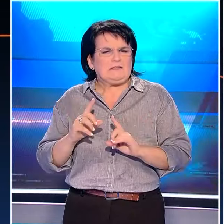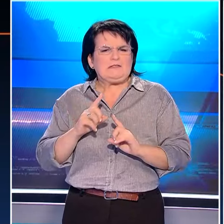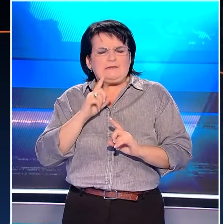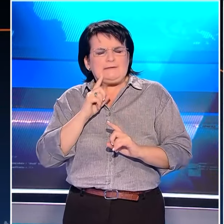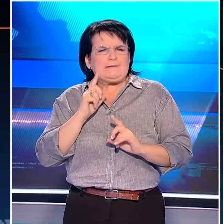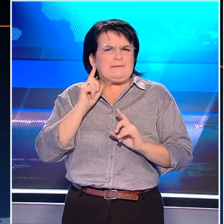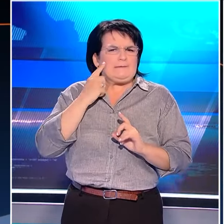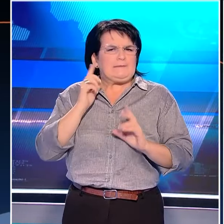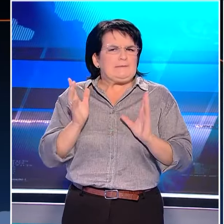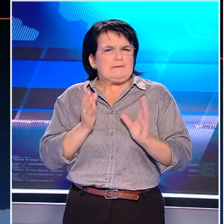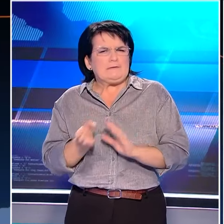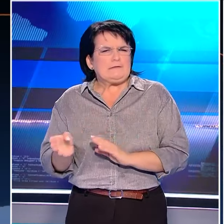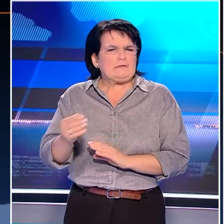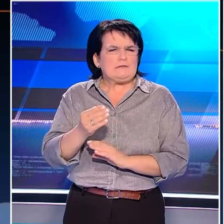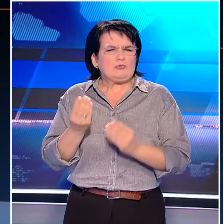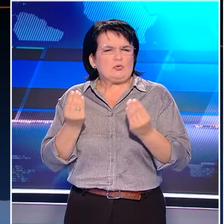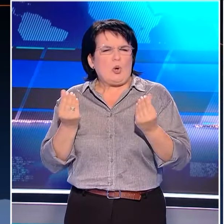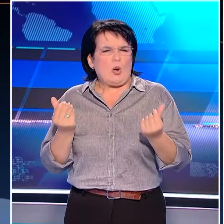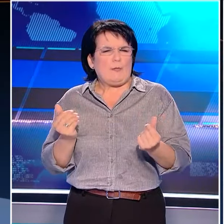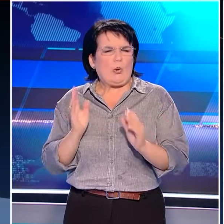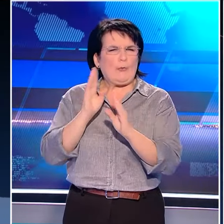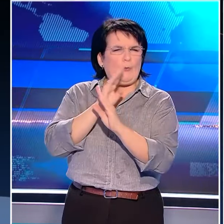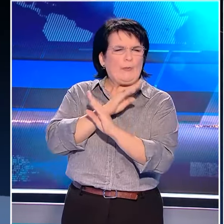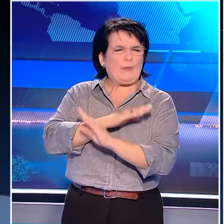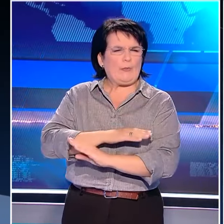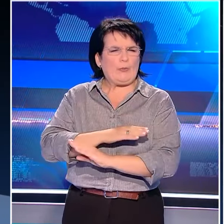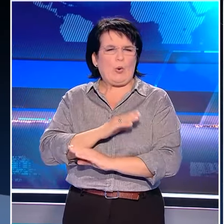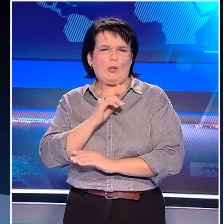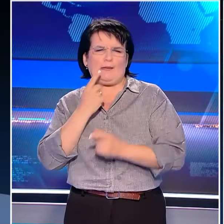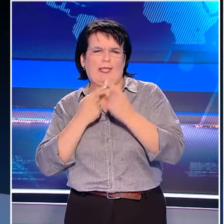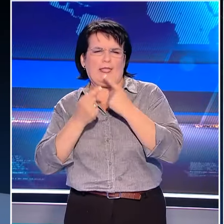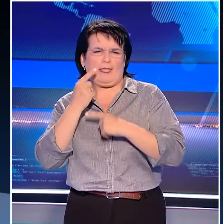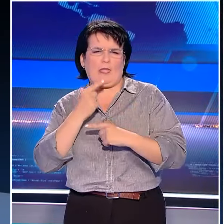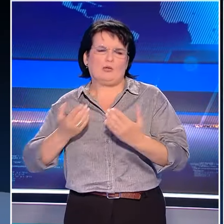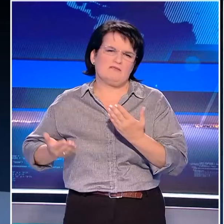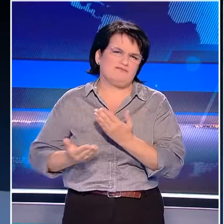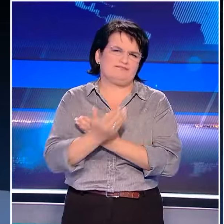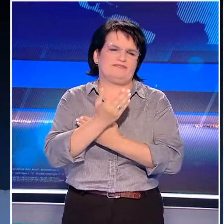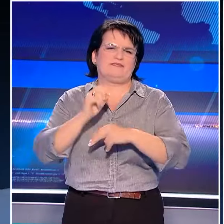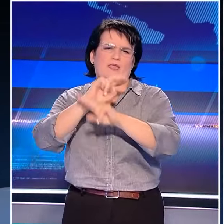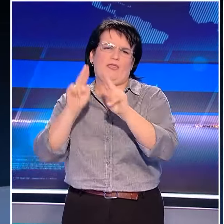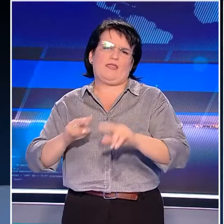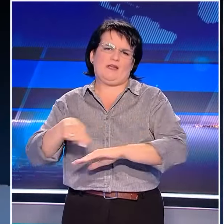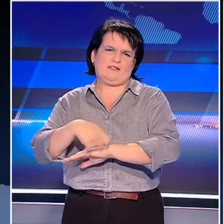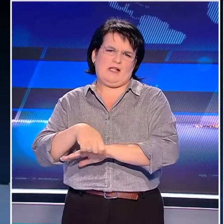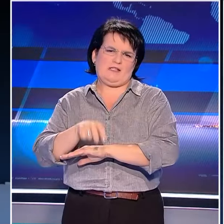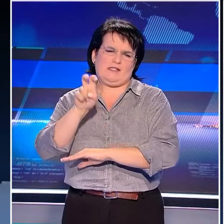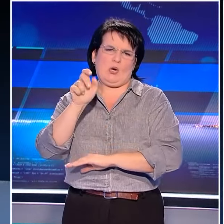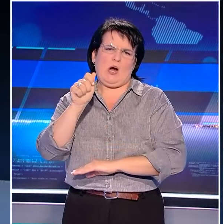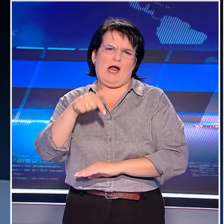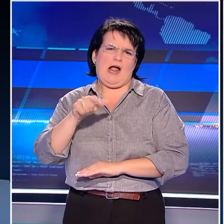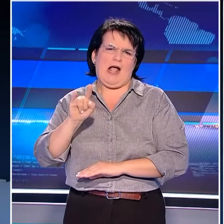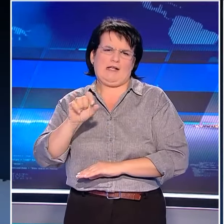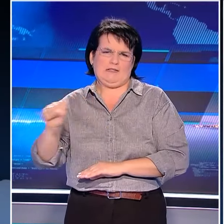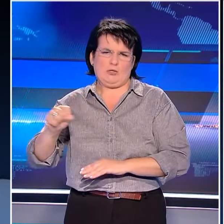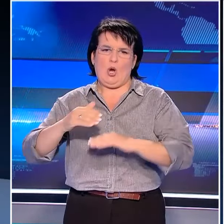κρύβει τεχνιέντος και εκ του πονηρού υπό το πρόσχημα της προσφυγής στο Διεθνές Δικαστήριο της Χάγης για